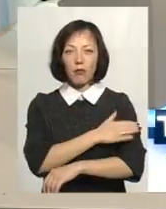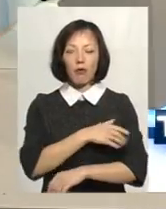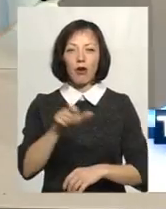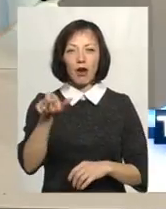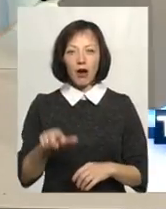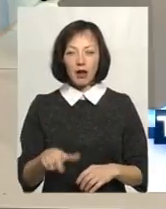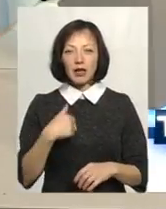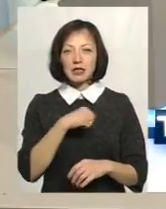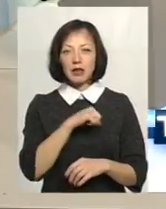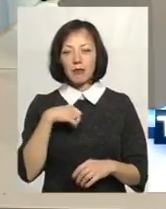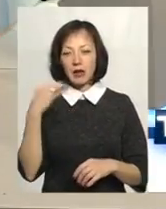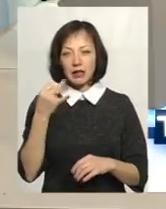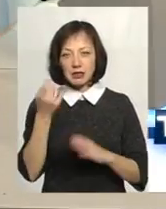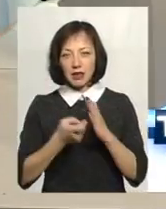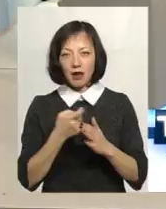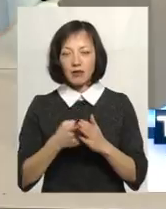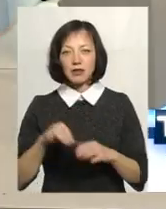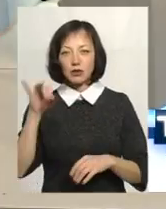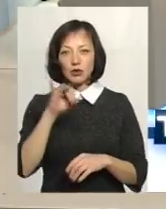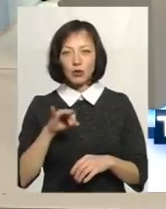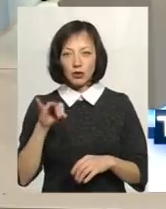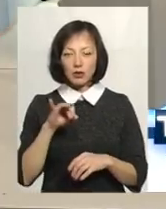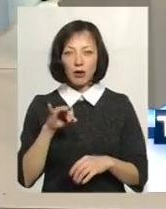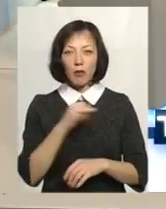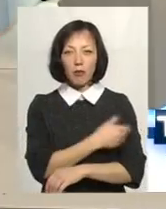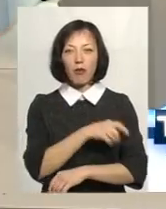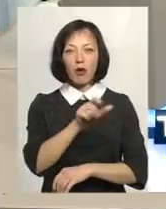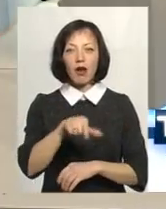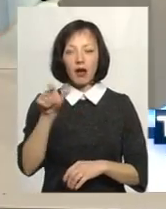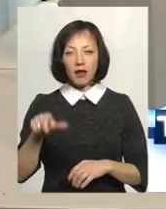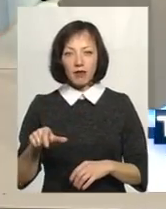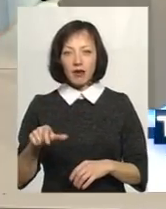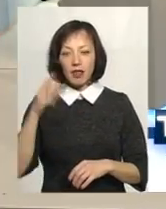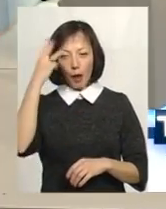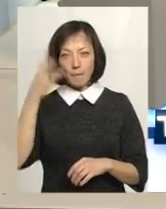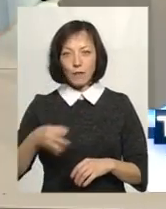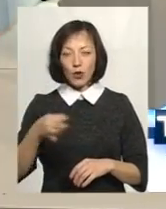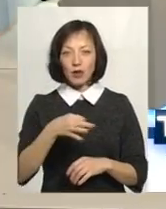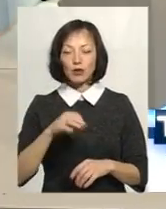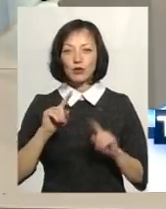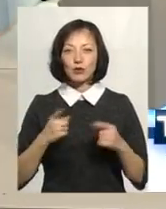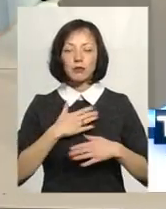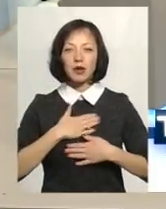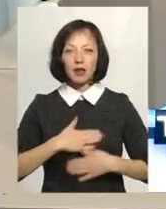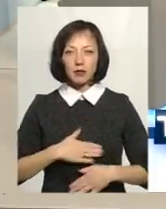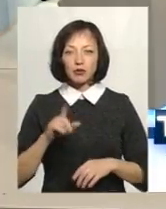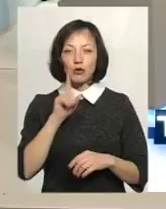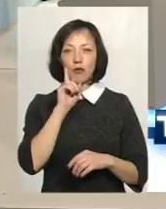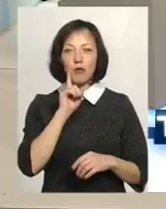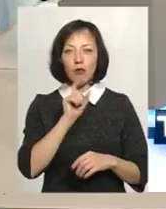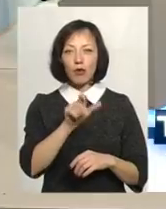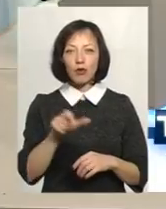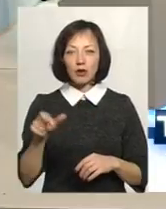і я сама цікавлю цю історію поляків на поділі. І дуже приємно, що молоді